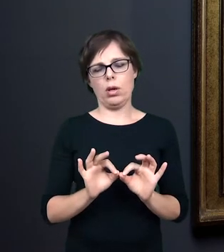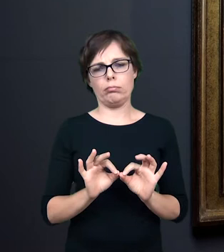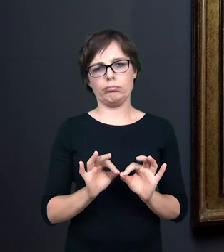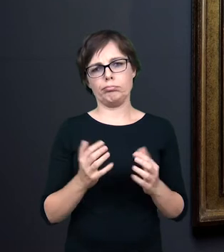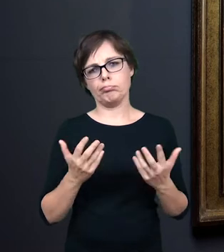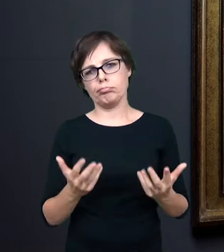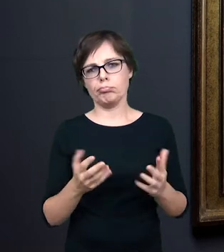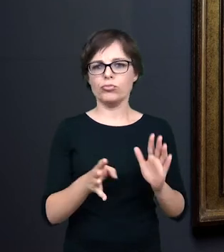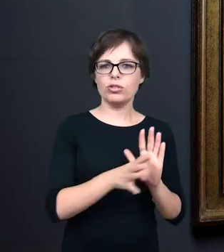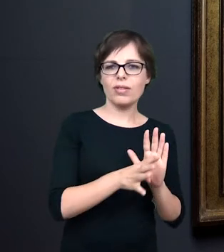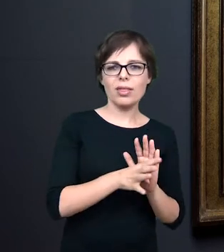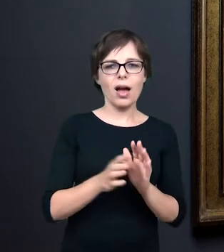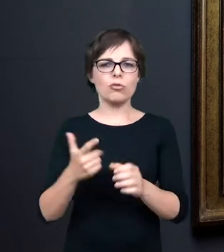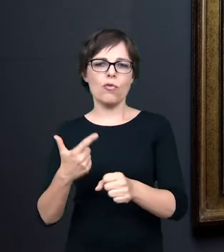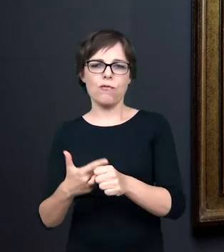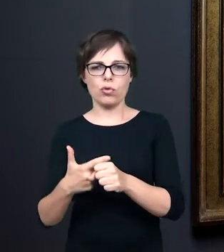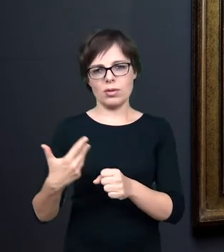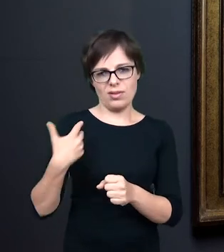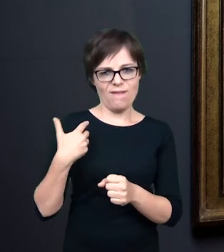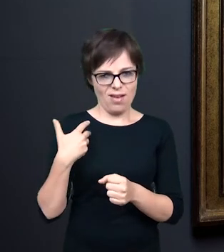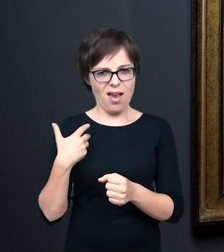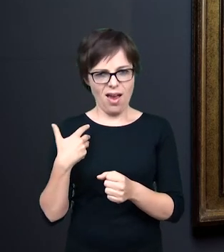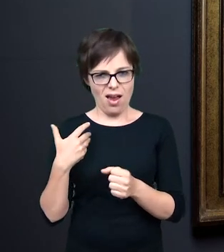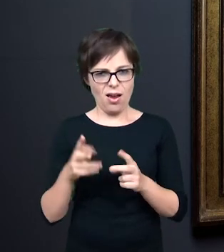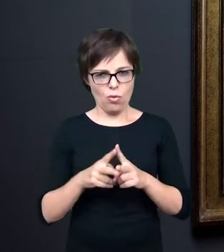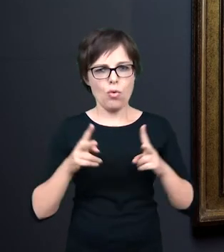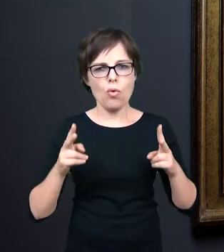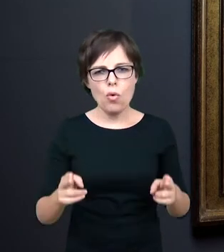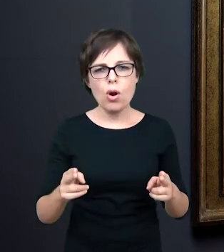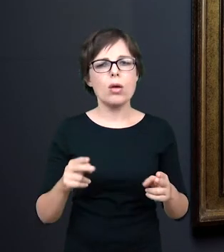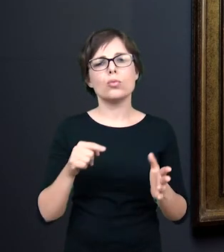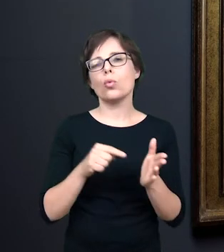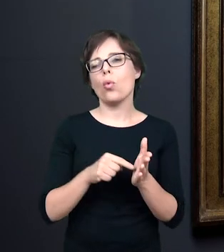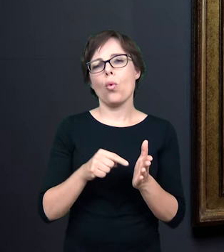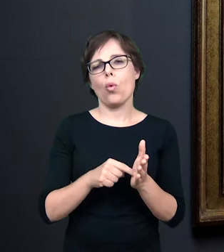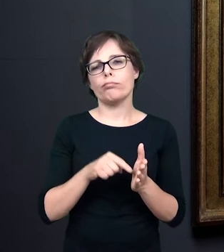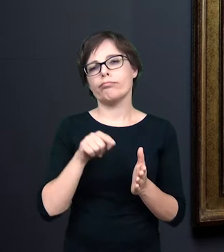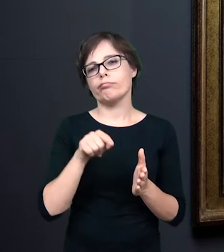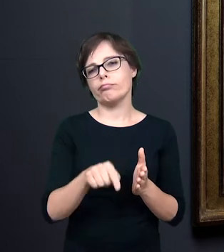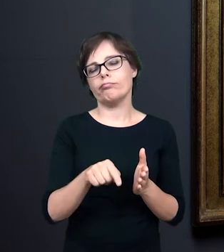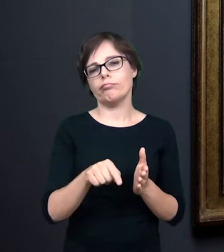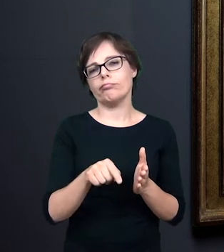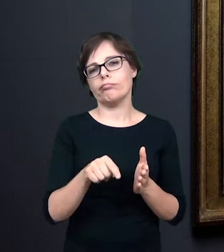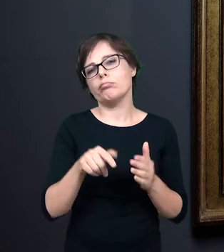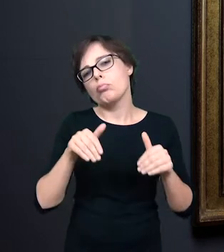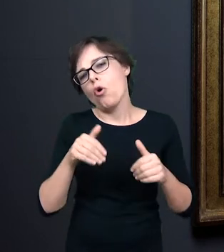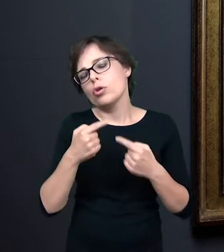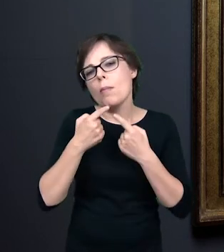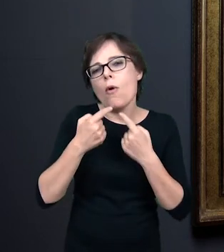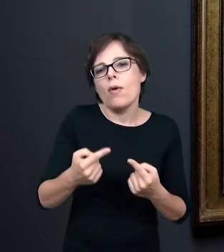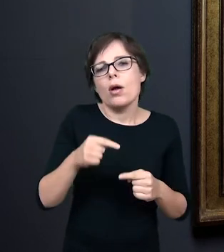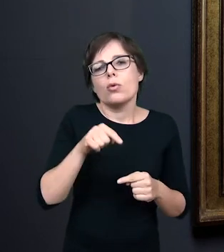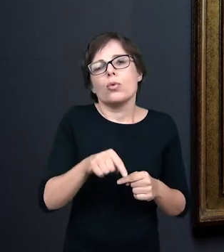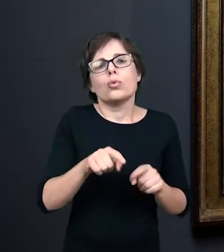XIX na XX wiek, okres, można powiedzieć,